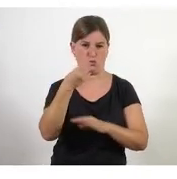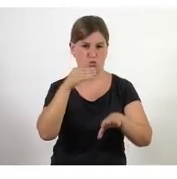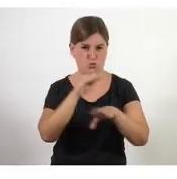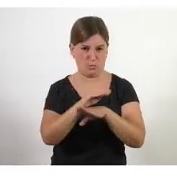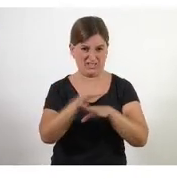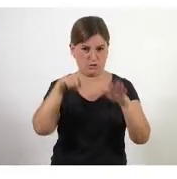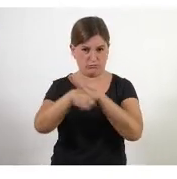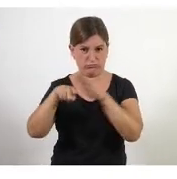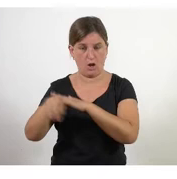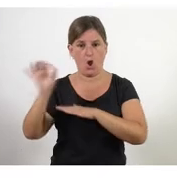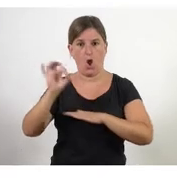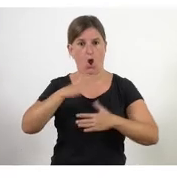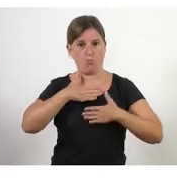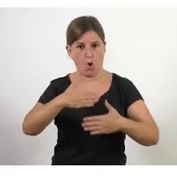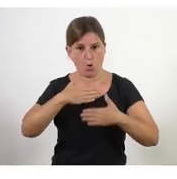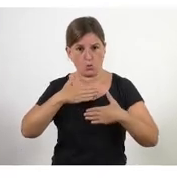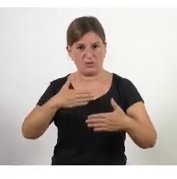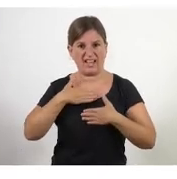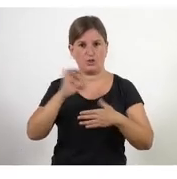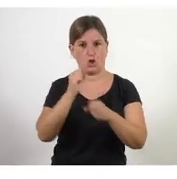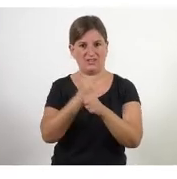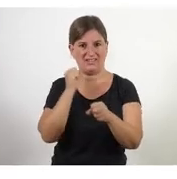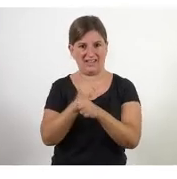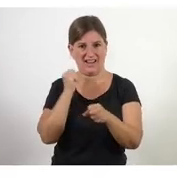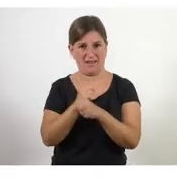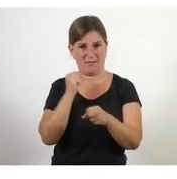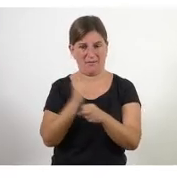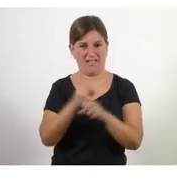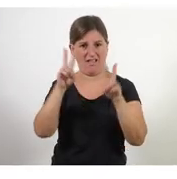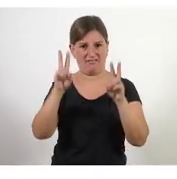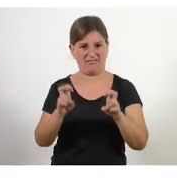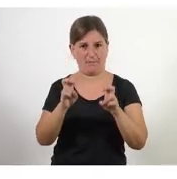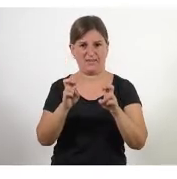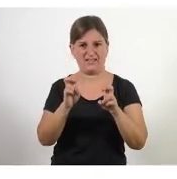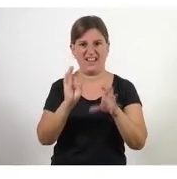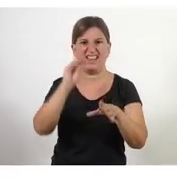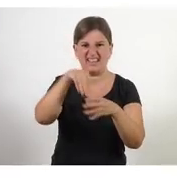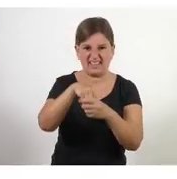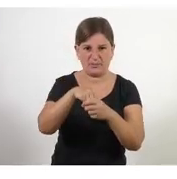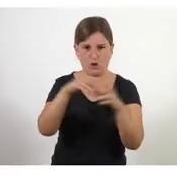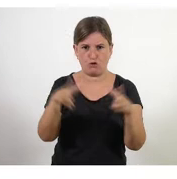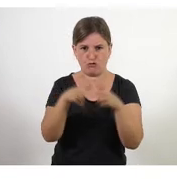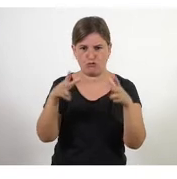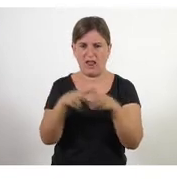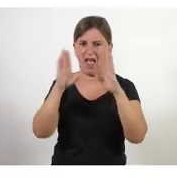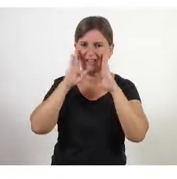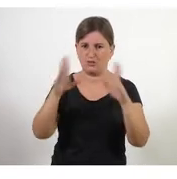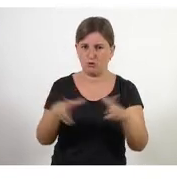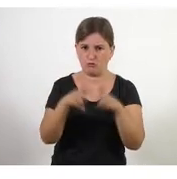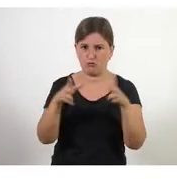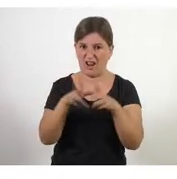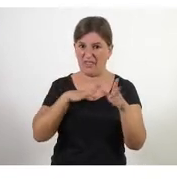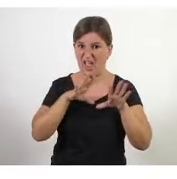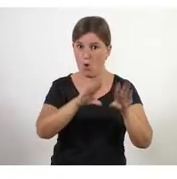de les àrees o voluntaris de les àrees d'intervenció social d'atenció social d'atendre els nostres usuaris